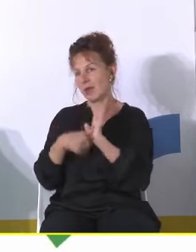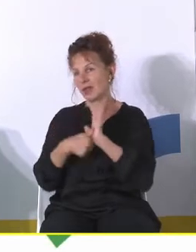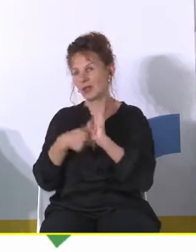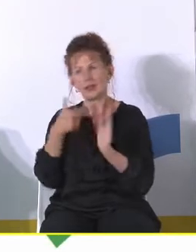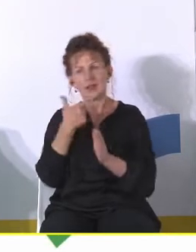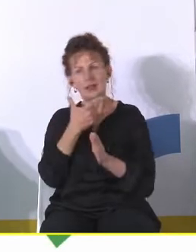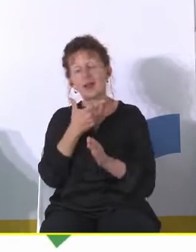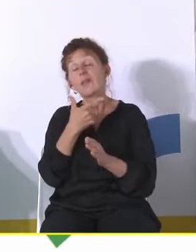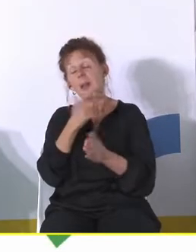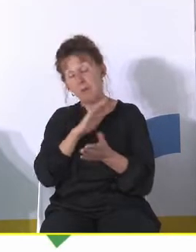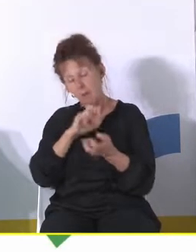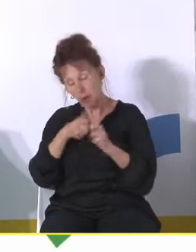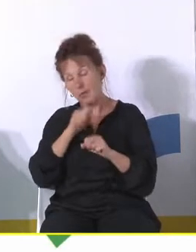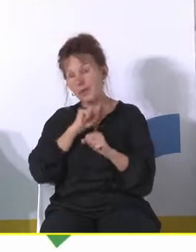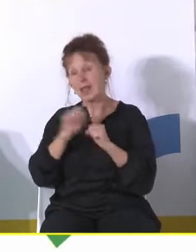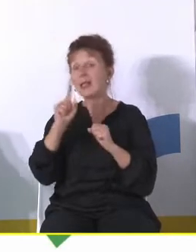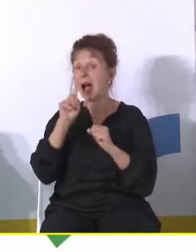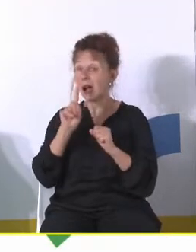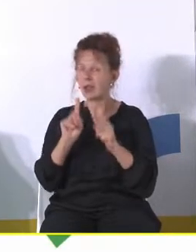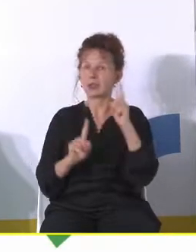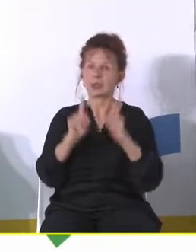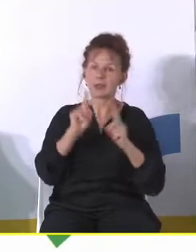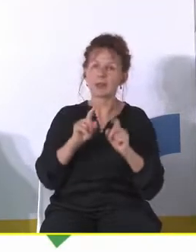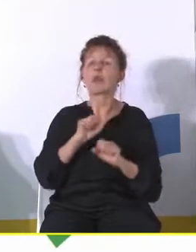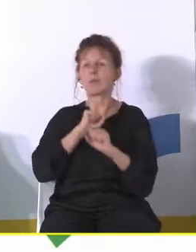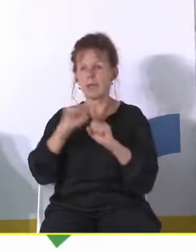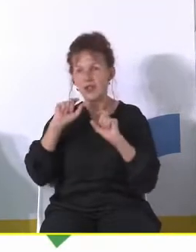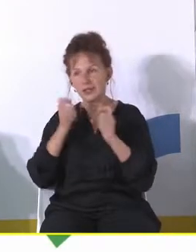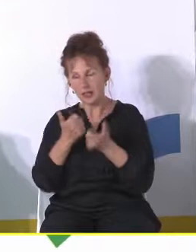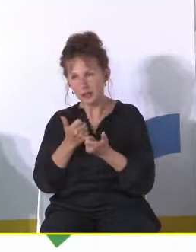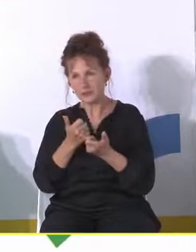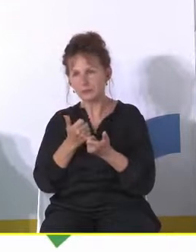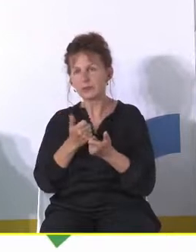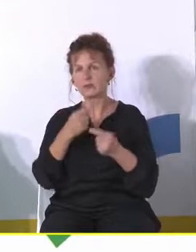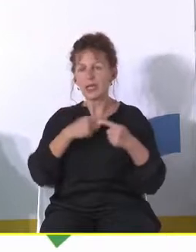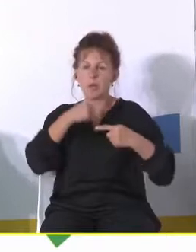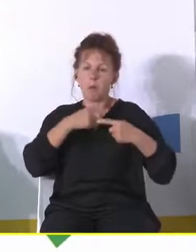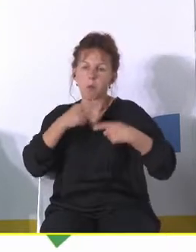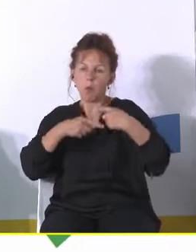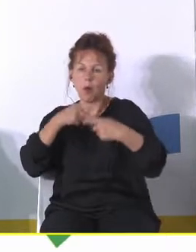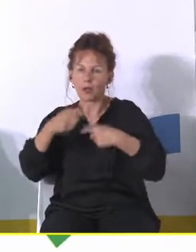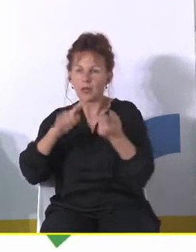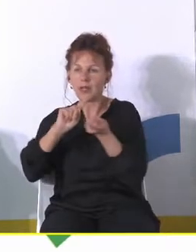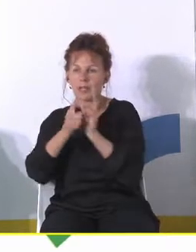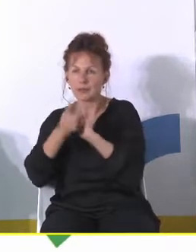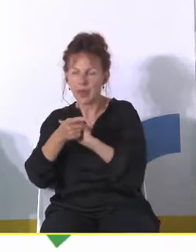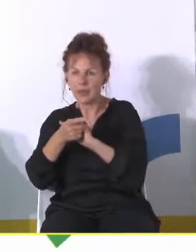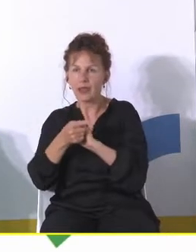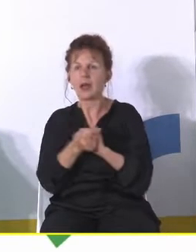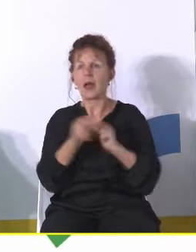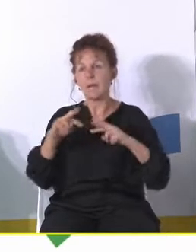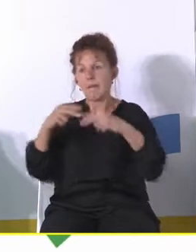bez problemów oczywiście i to się zdarza to się zdarza i moim zdaniem ta zmiana pokoleniowa i ta sukcesja de facto o ile